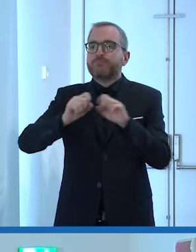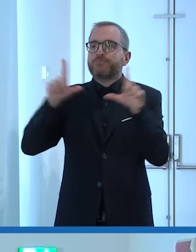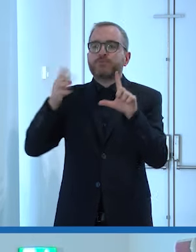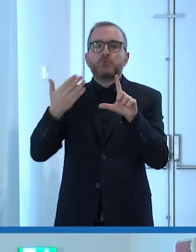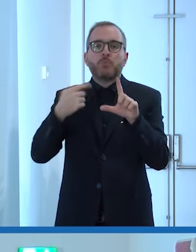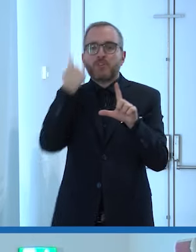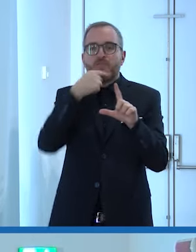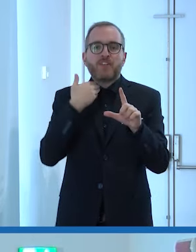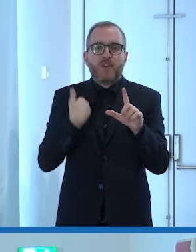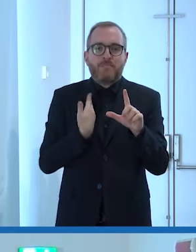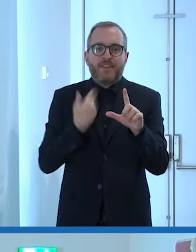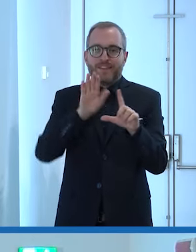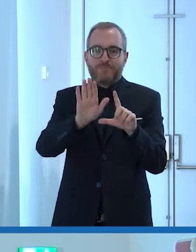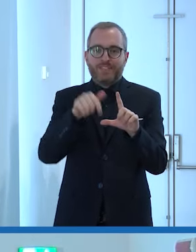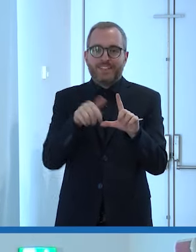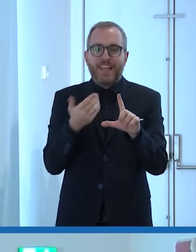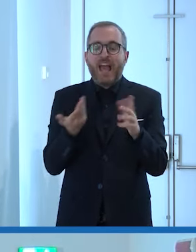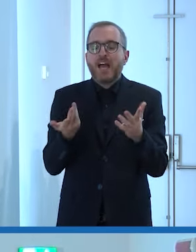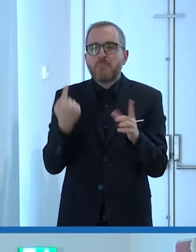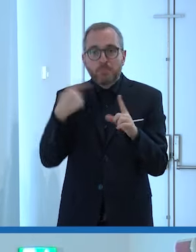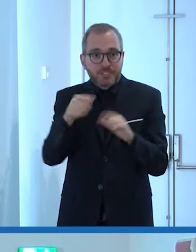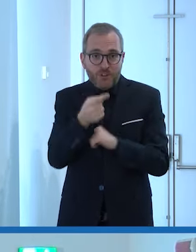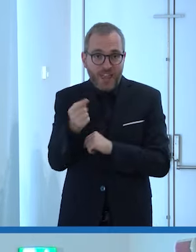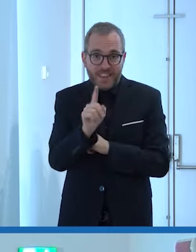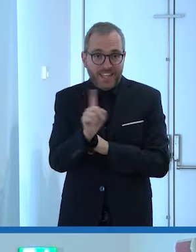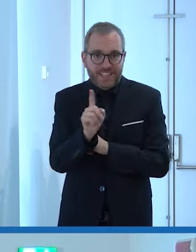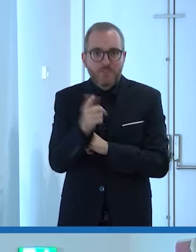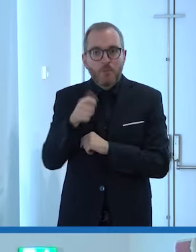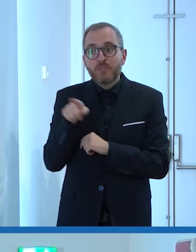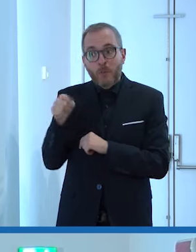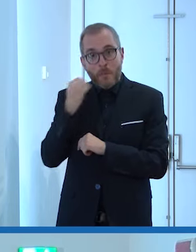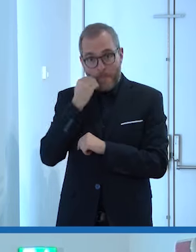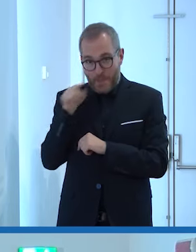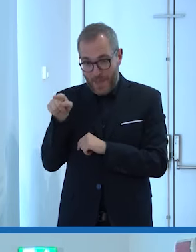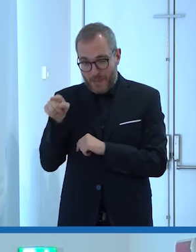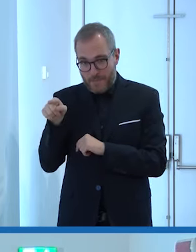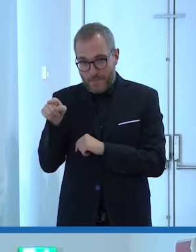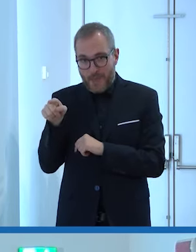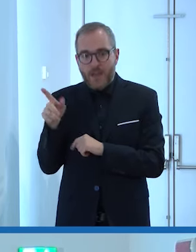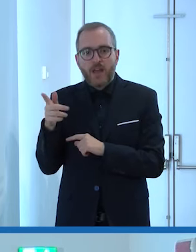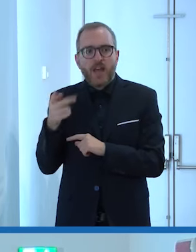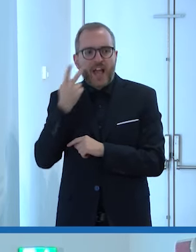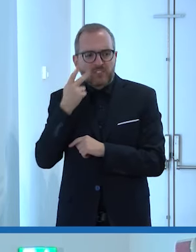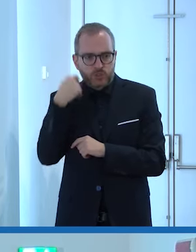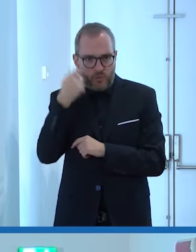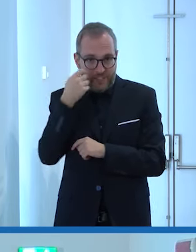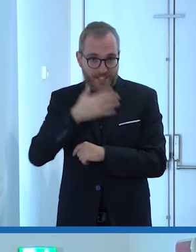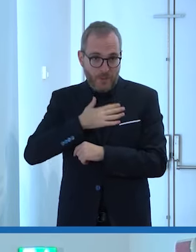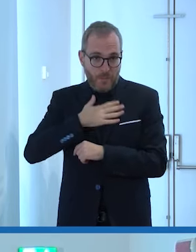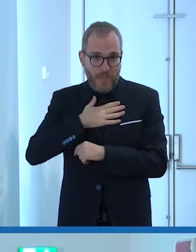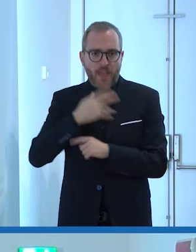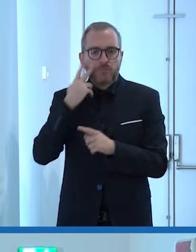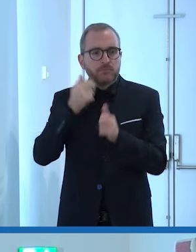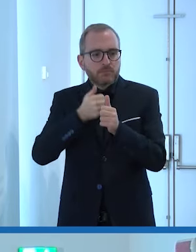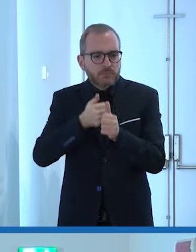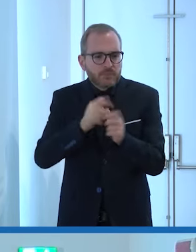oggi non è più una cosa negativa perché quella mamma attraverso i miei video attraverso tutte le cose che